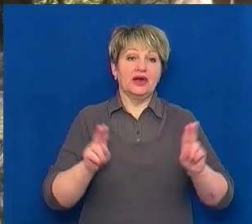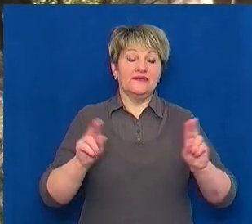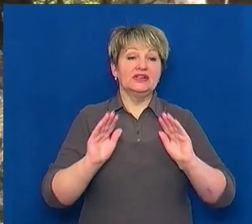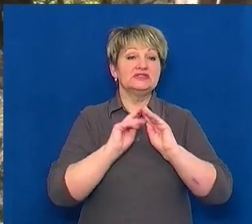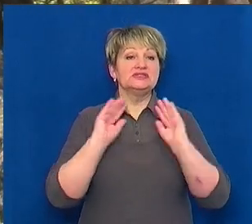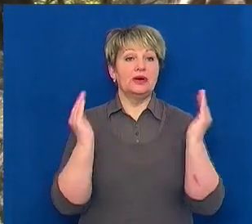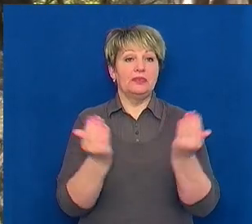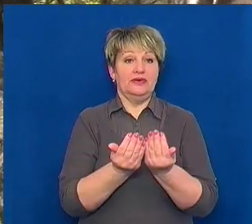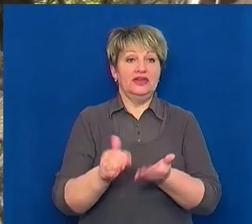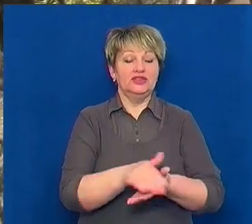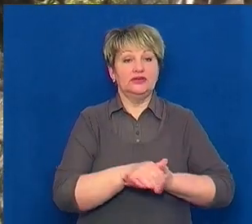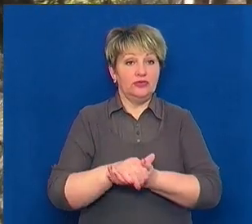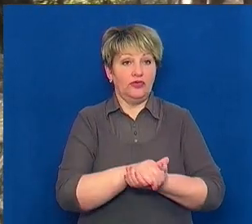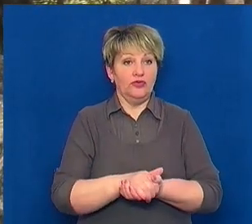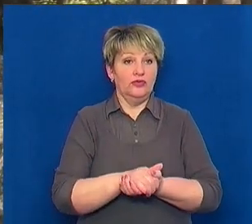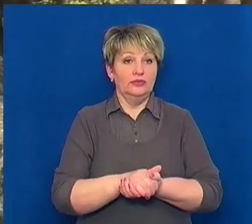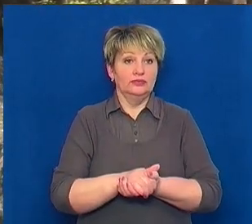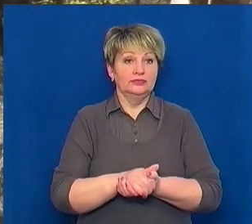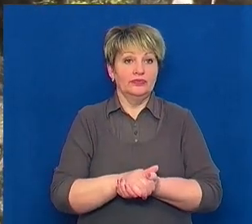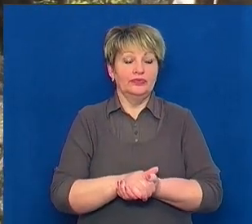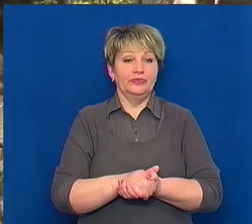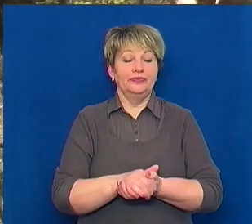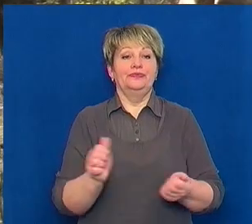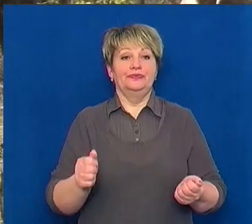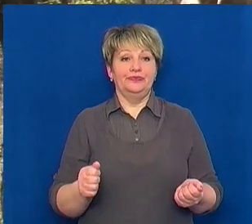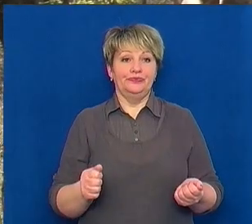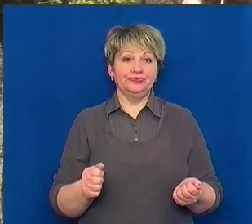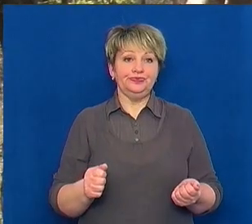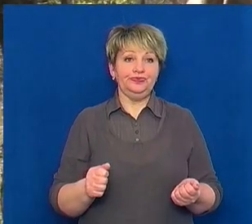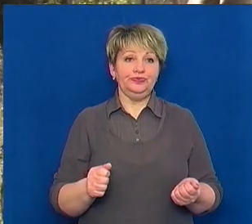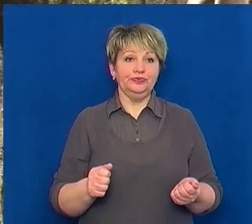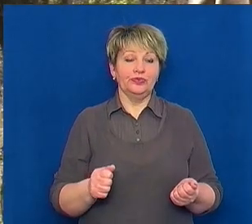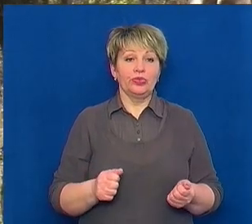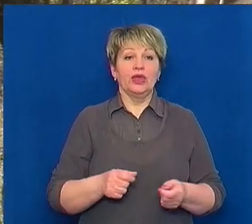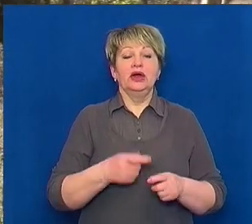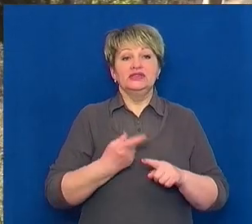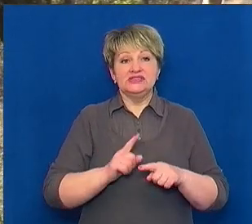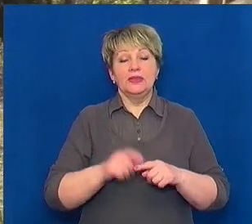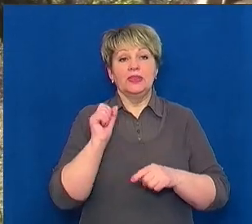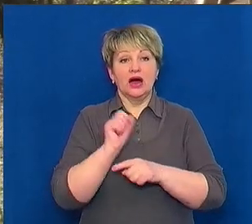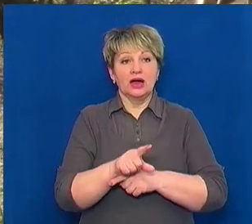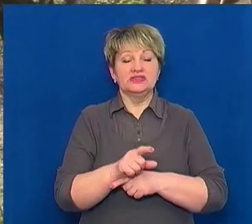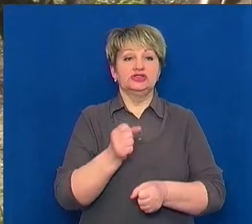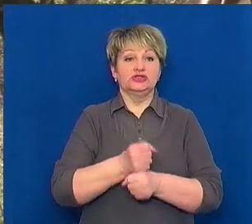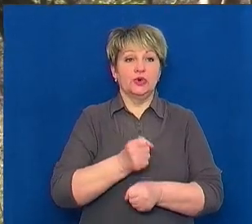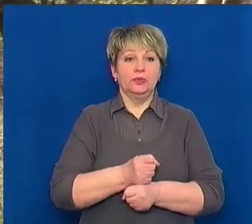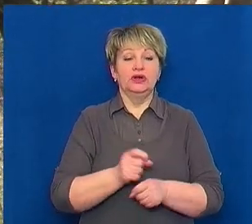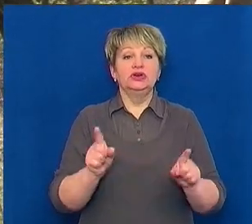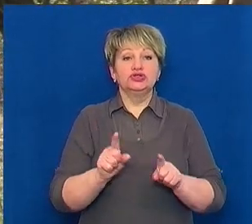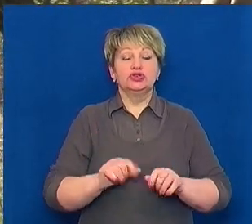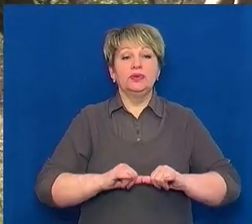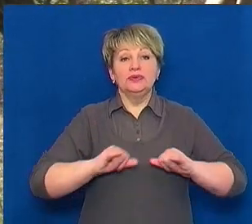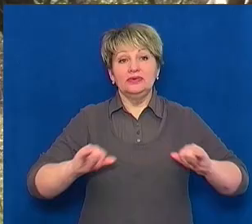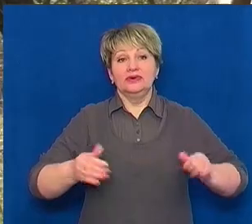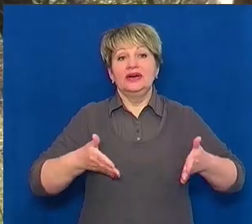заказник Розький. Для, що ми розташлили, зробили, щоб розмноження було